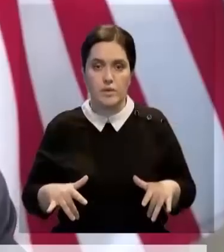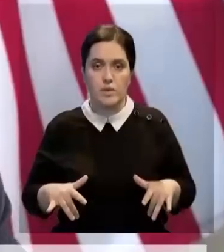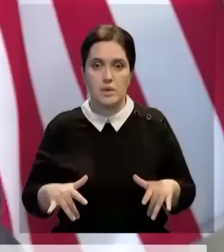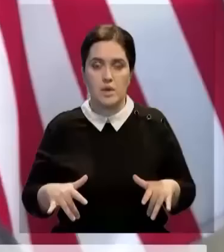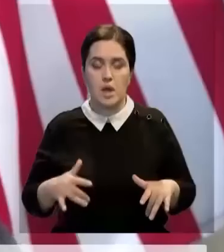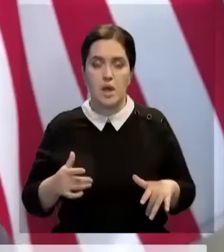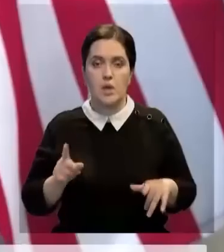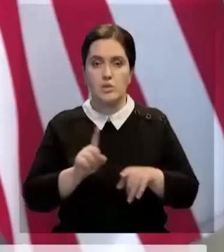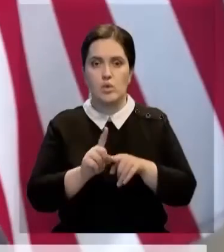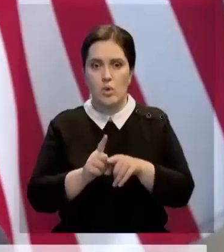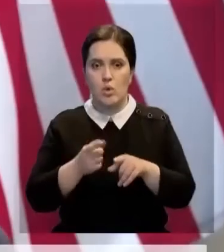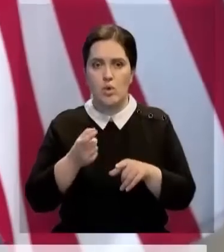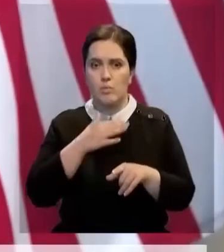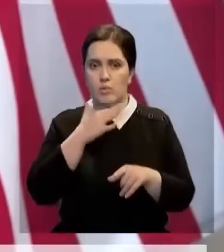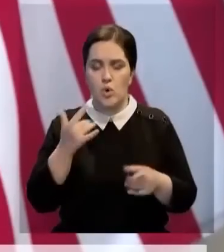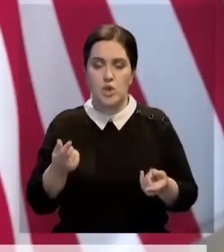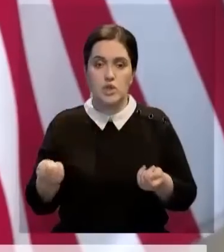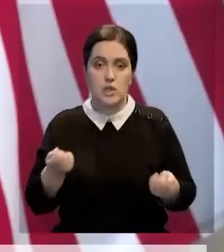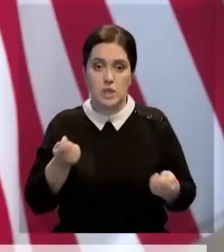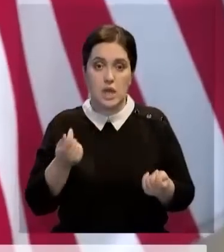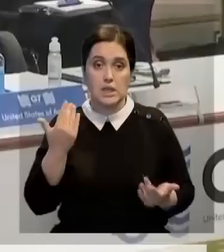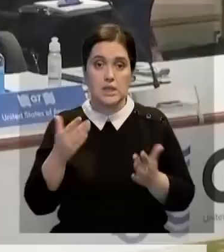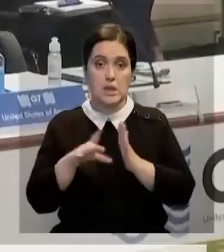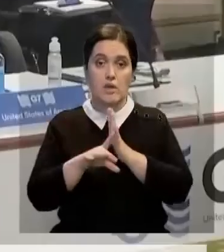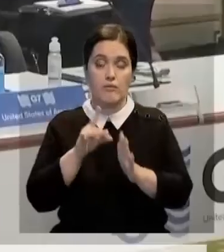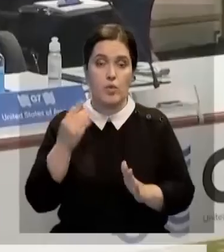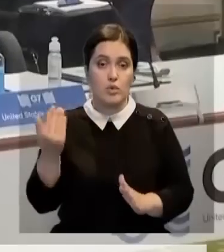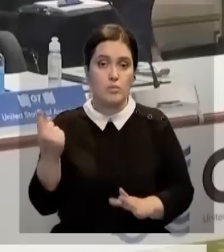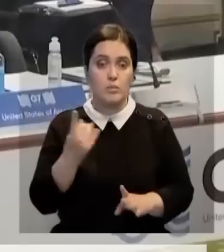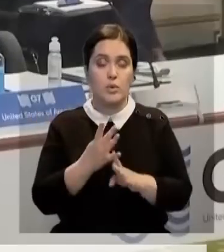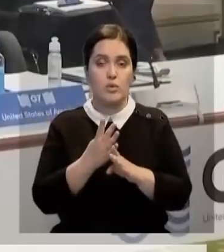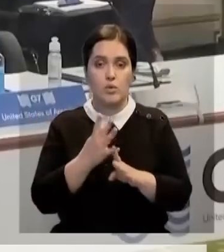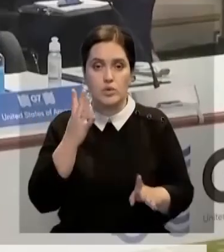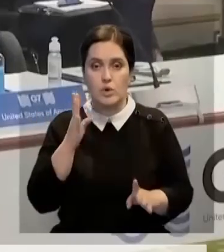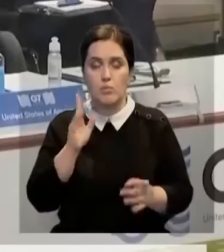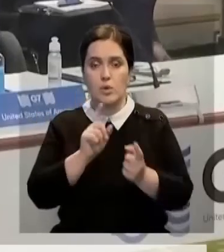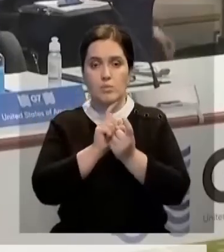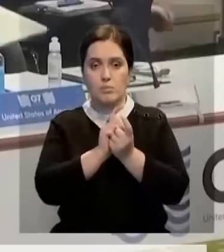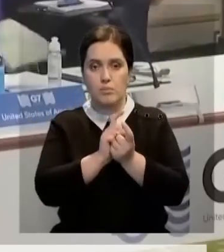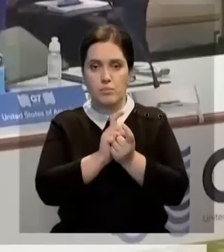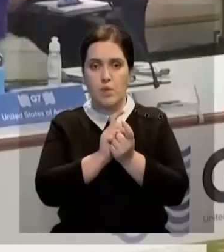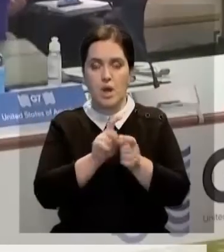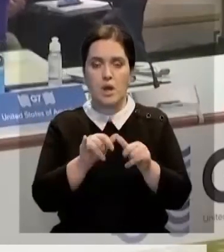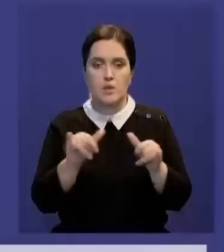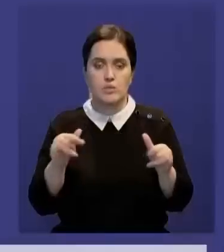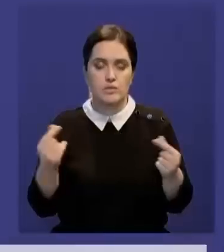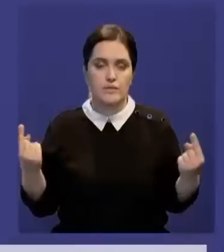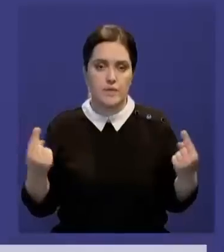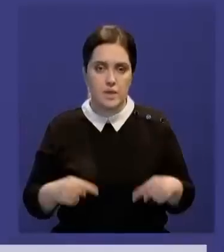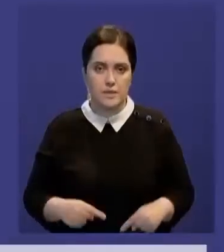как и несколько десятков других чиновников. В случае избрания он, в первую очередь, будет бороться с растущей инфляцией.